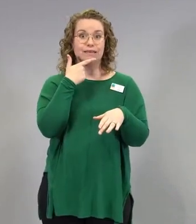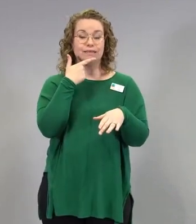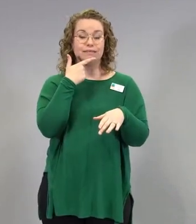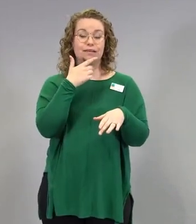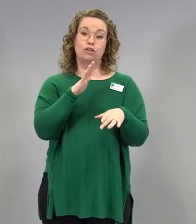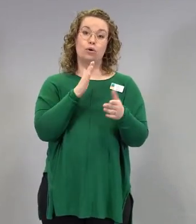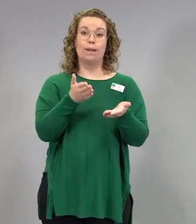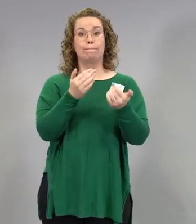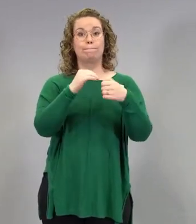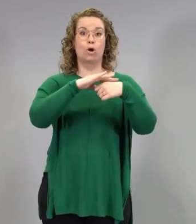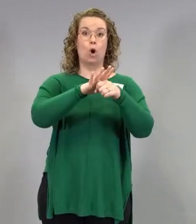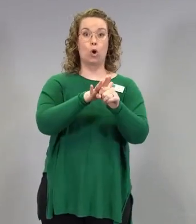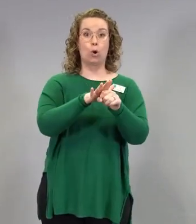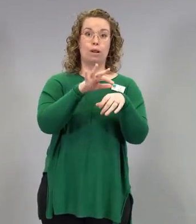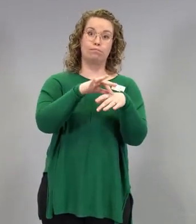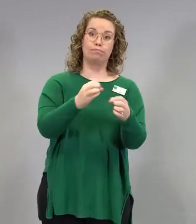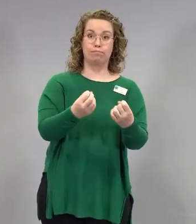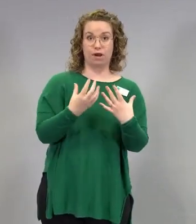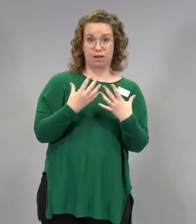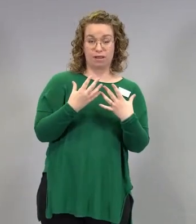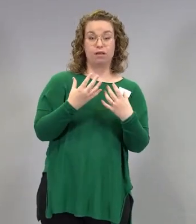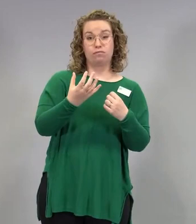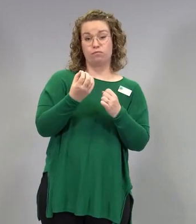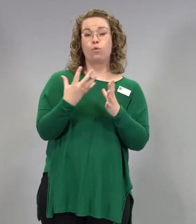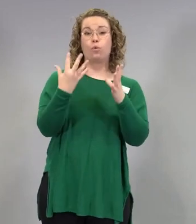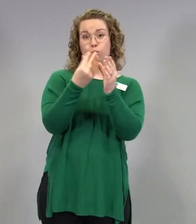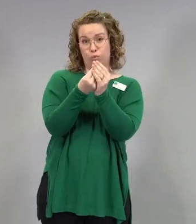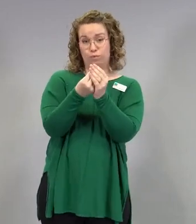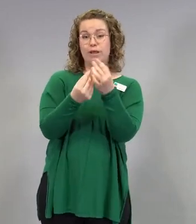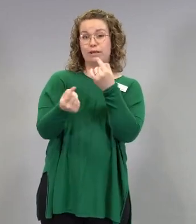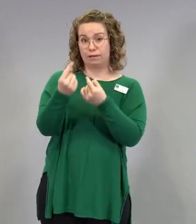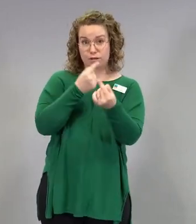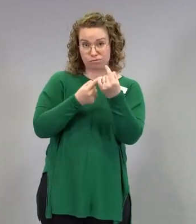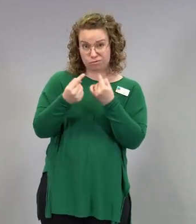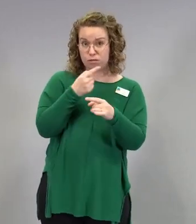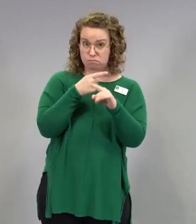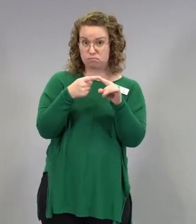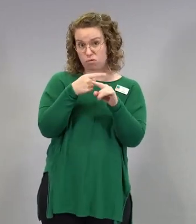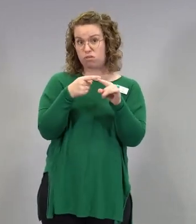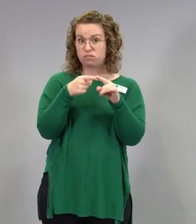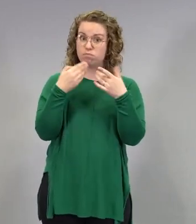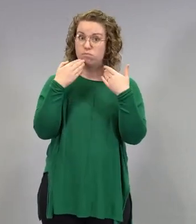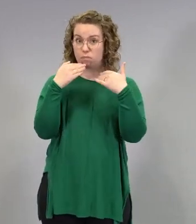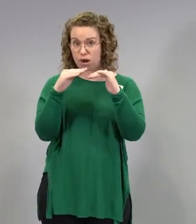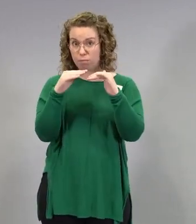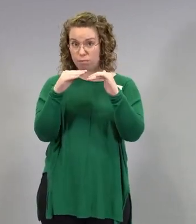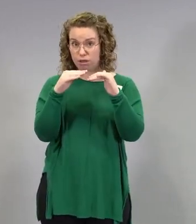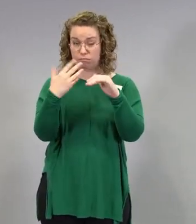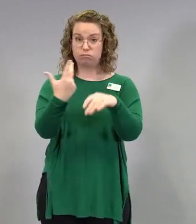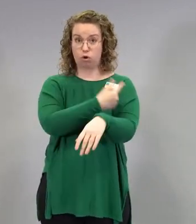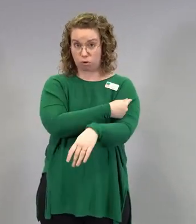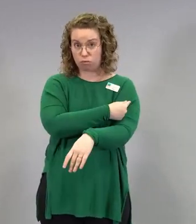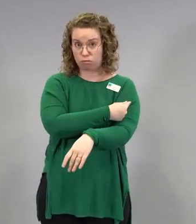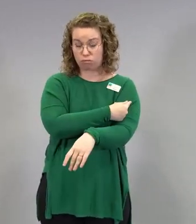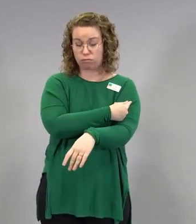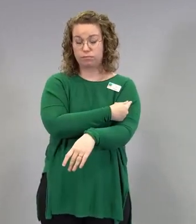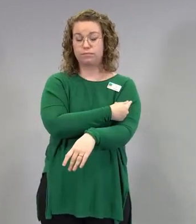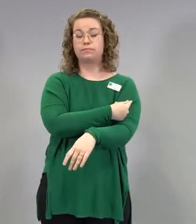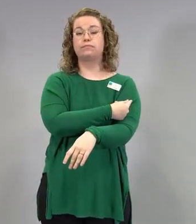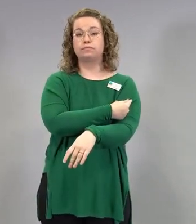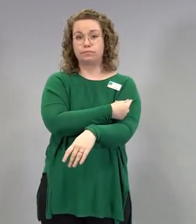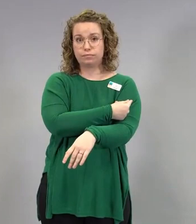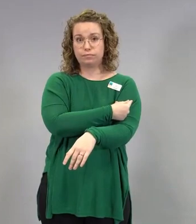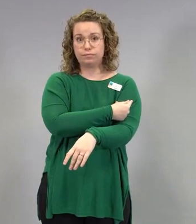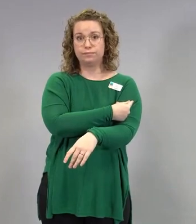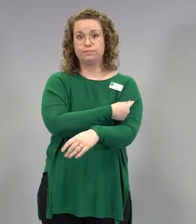sitten hänen kanssaan keskustellaan, että olisiko se järkevä, että hän ottaa sen rokotteen raskaudesta huolimatta ja